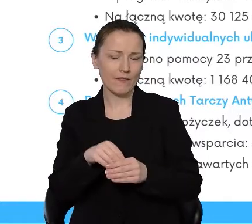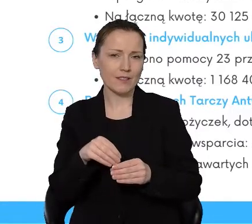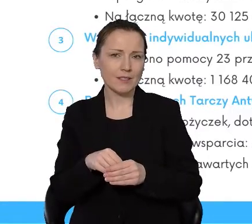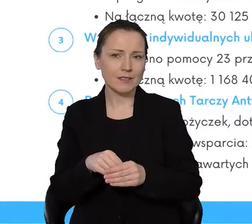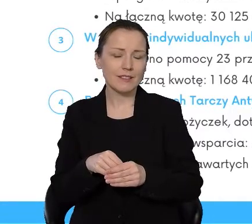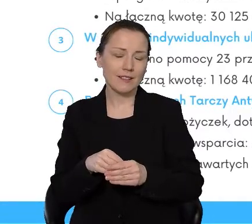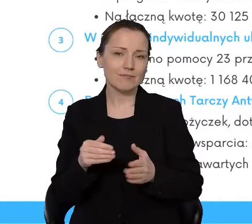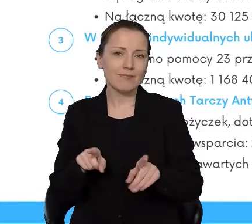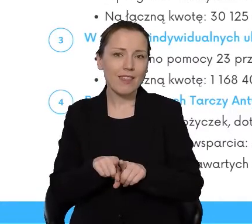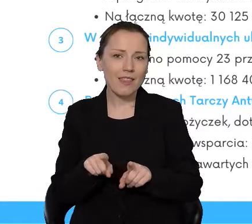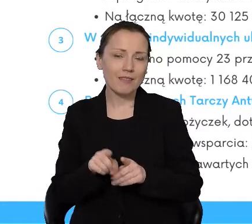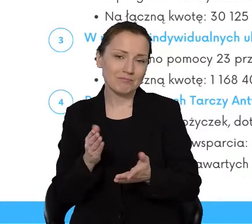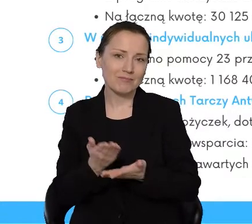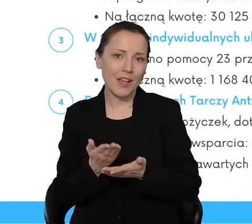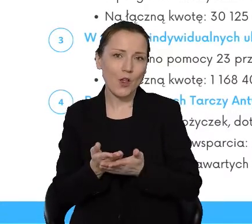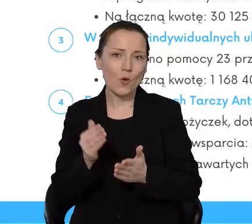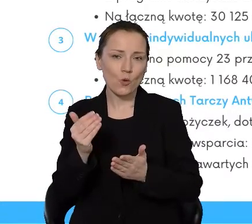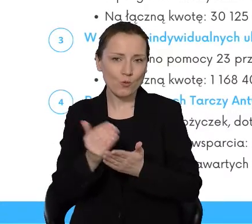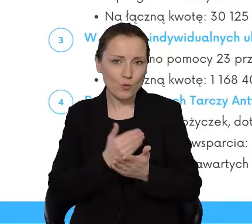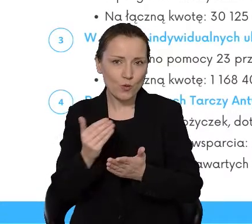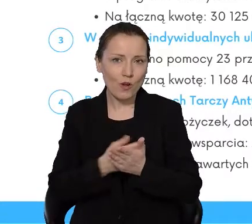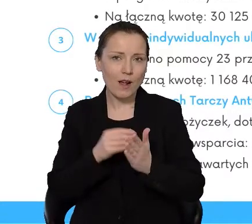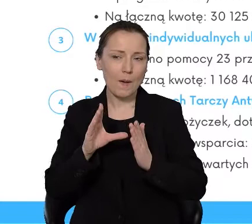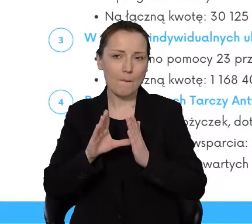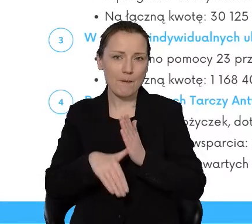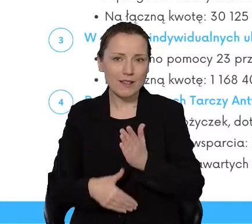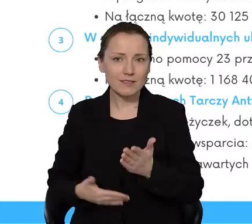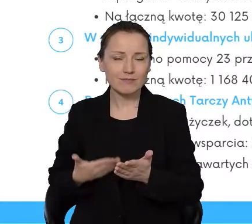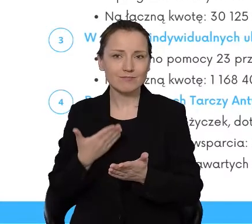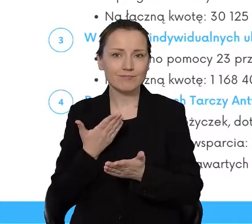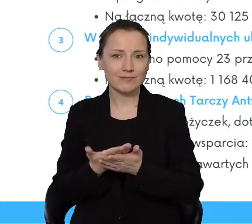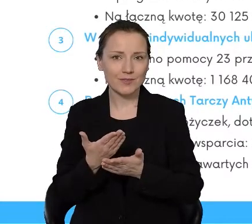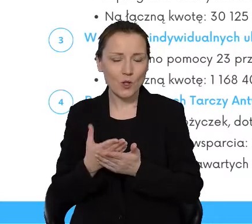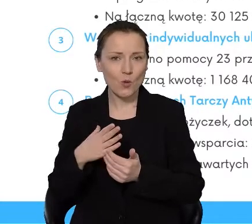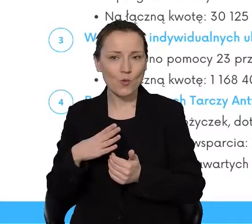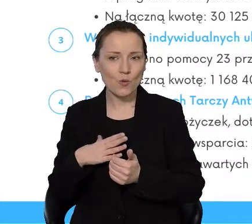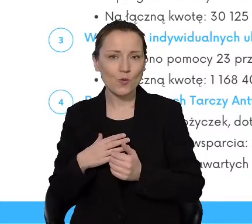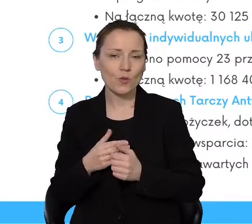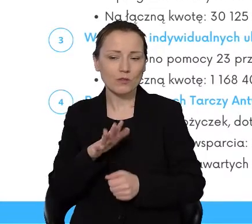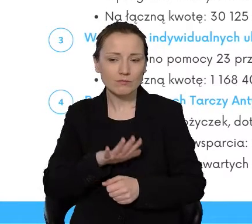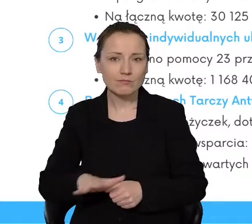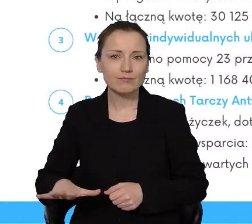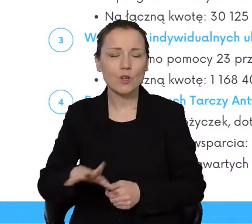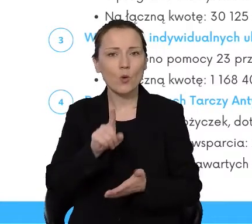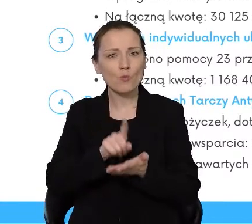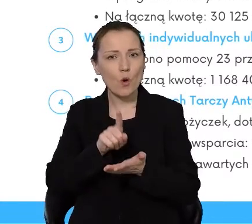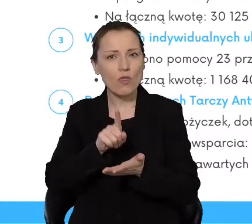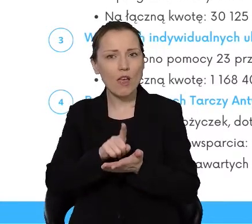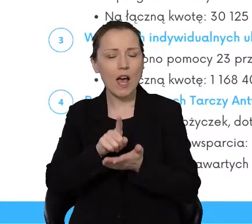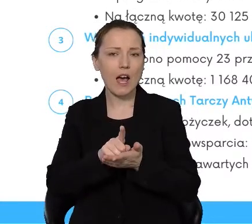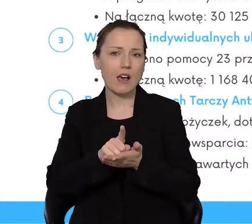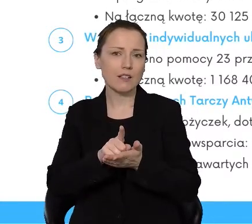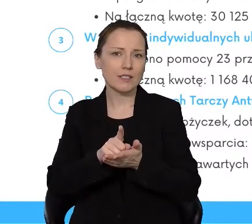programy miejskie, które tutaj tworzyliśmy, miały określony zasięg. Podatek od nieruchomości,